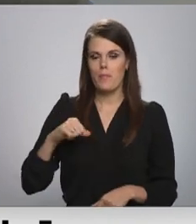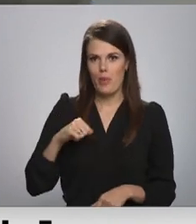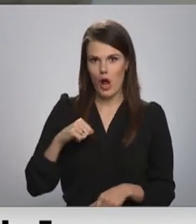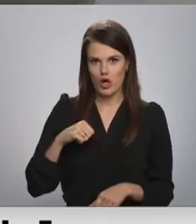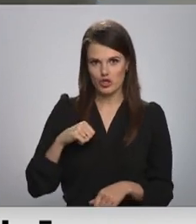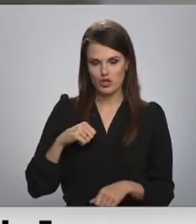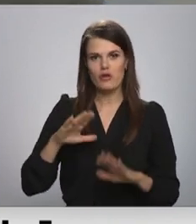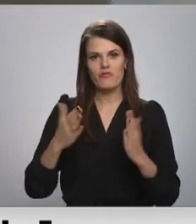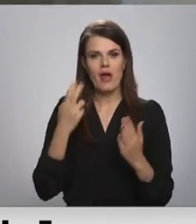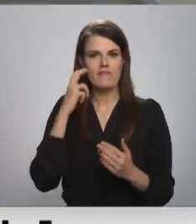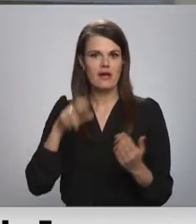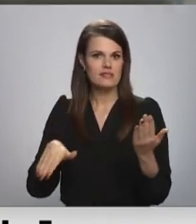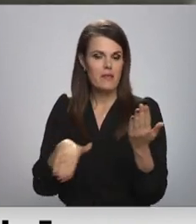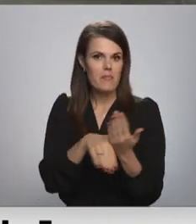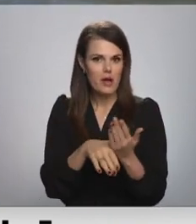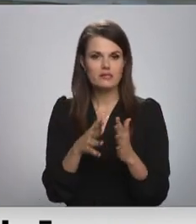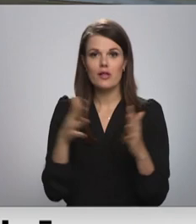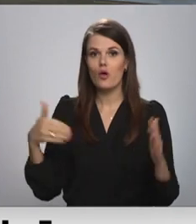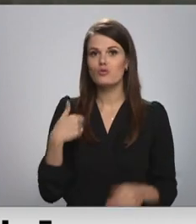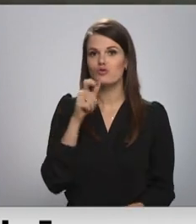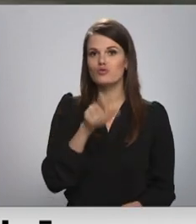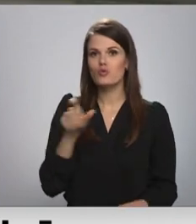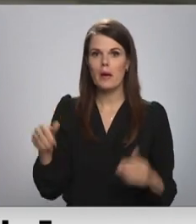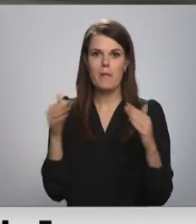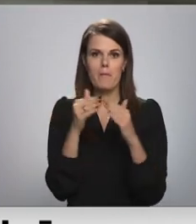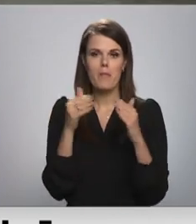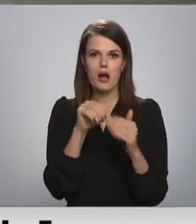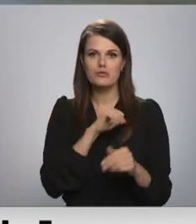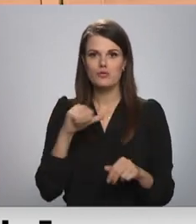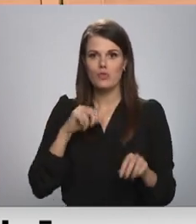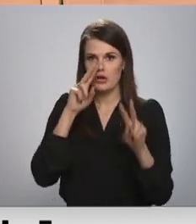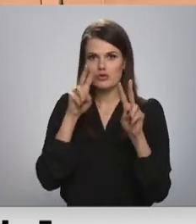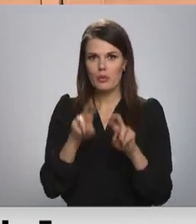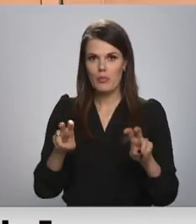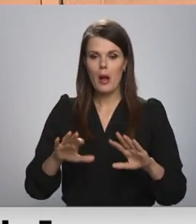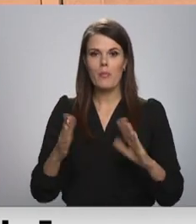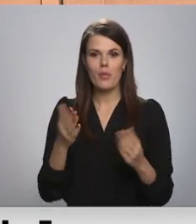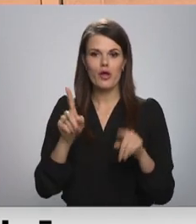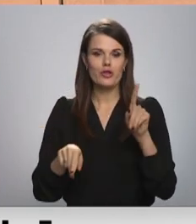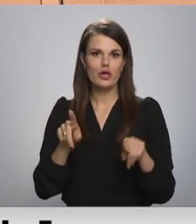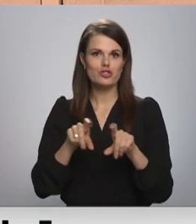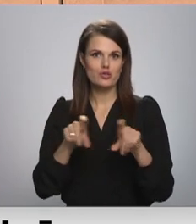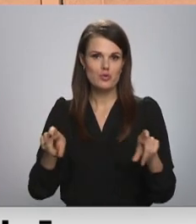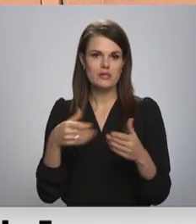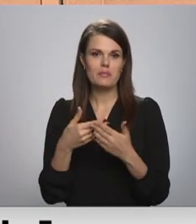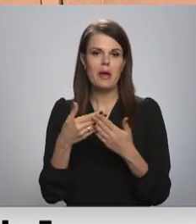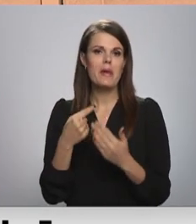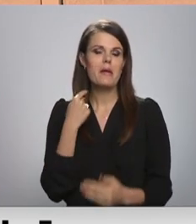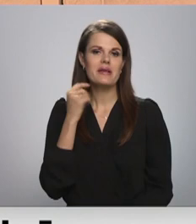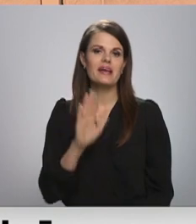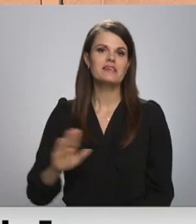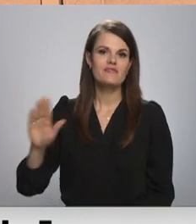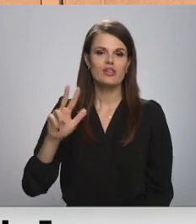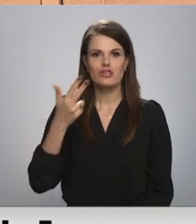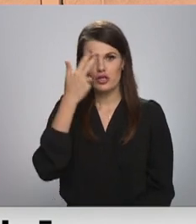palīdzību. Daudzi skolēni testus veica mājās, tomēr atsevišķās skolās arī Rīgas valsts trešajā ģimnāzijā. Tas